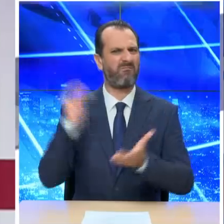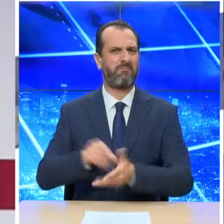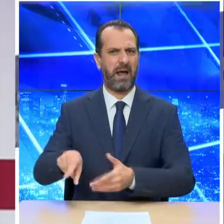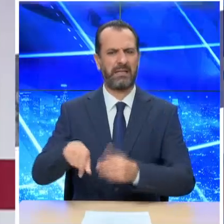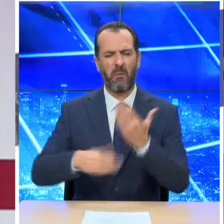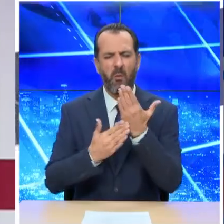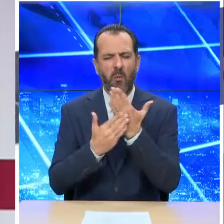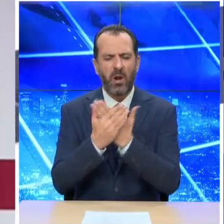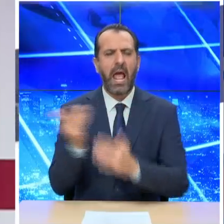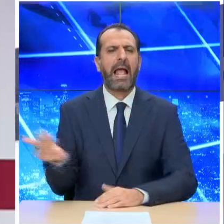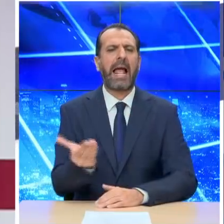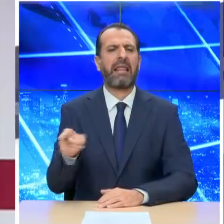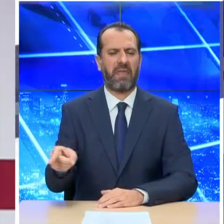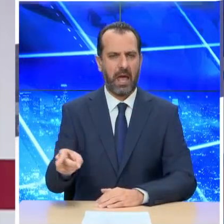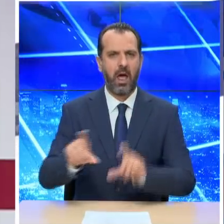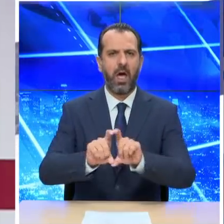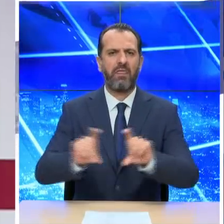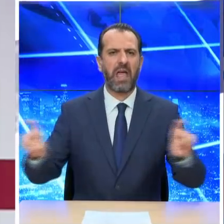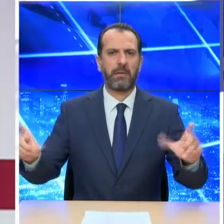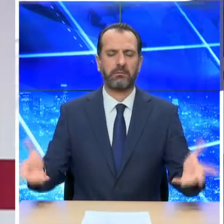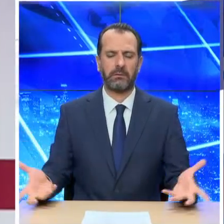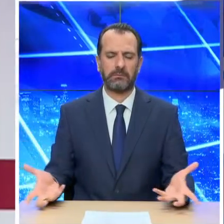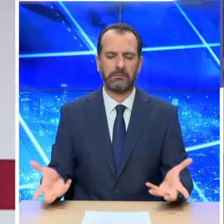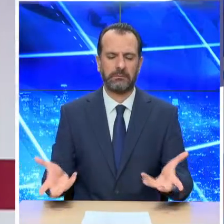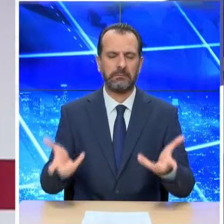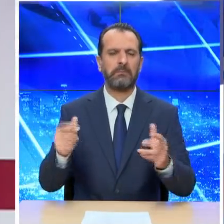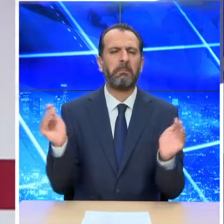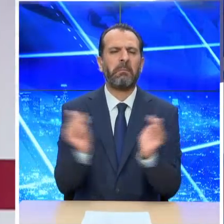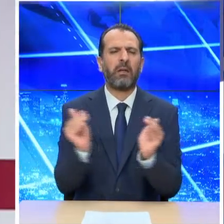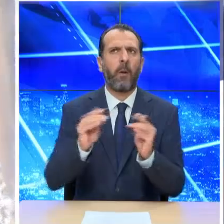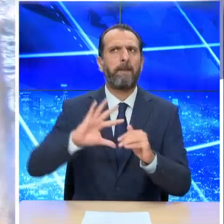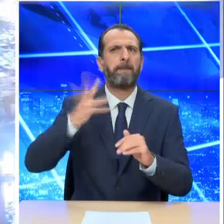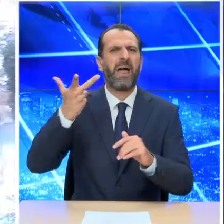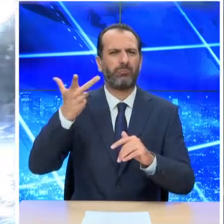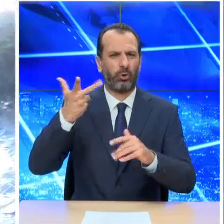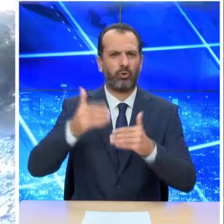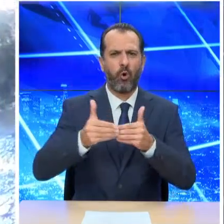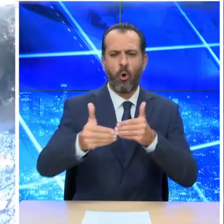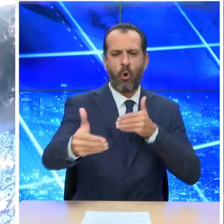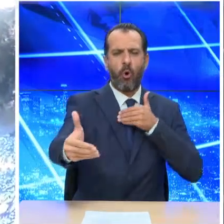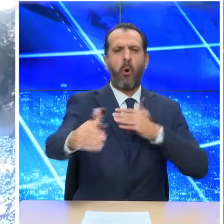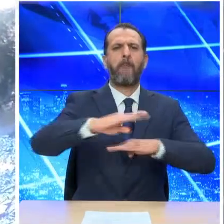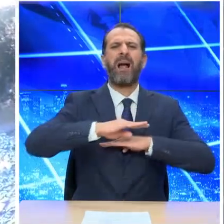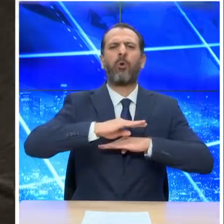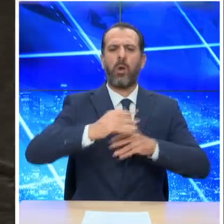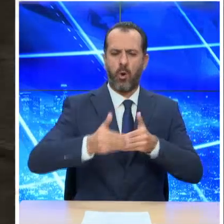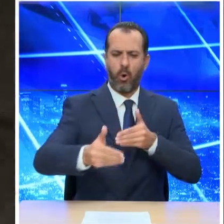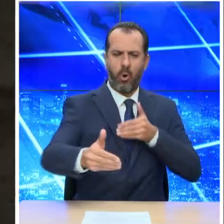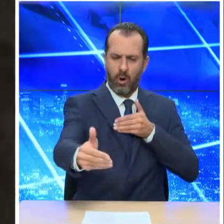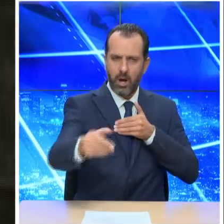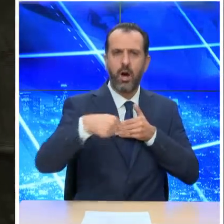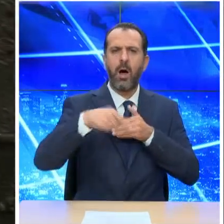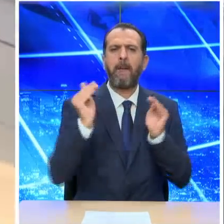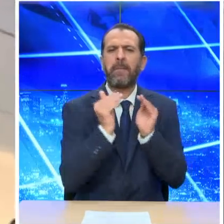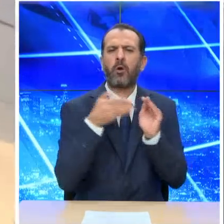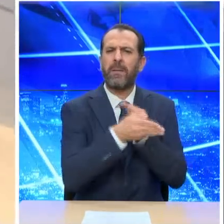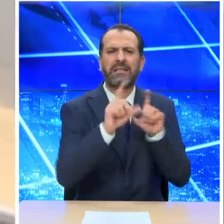Καλυθέα Ένας ηλικιωμένος βρήκε τραγικό θάνατο μέσα σε ένα μικρό ρετυρέ στον πέμπτο όροφο της πολυκατοικίας στην Οδόλη Κούργου Μέσα σε